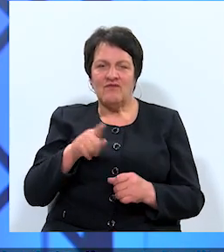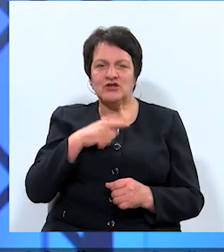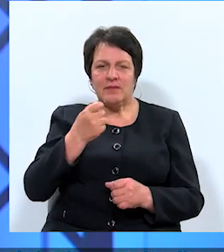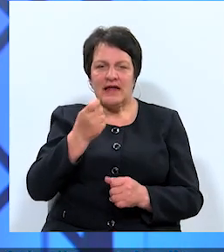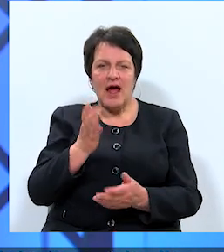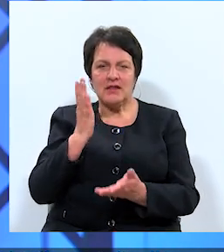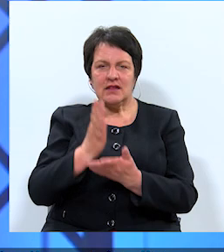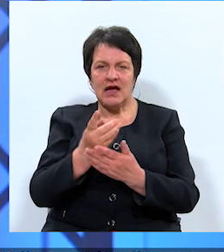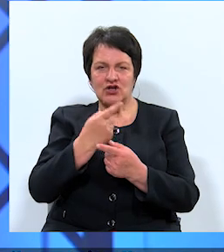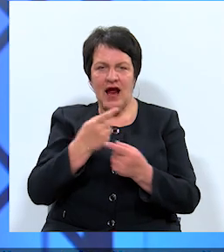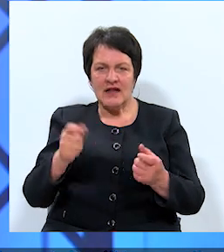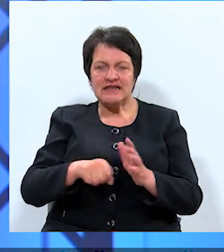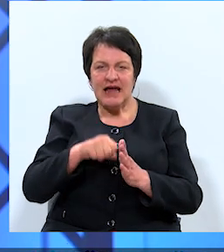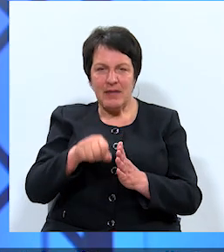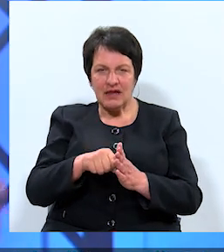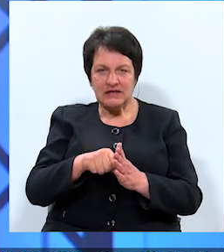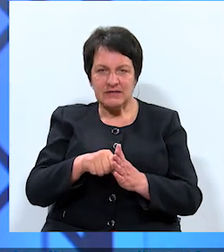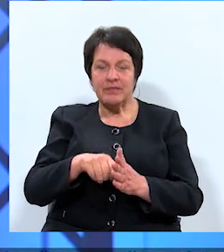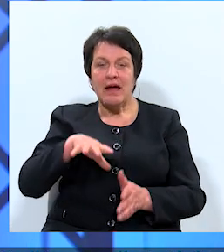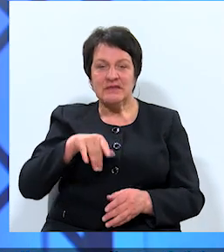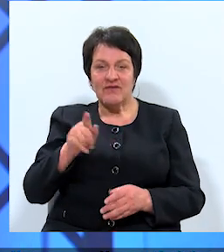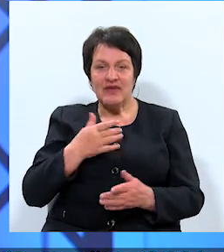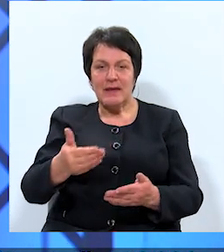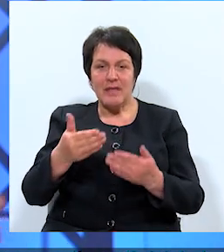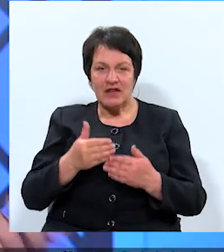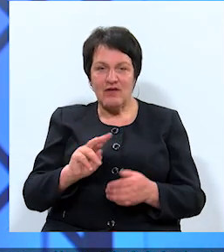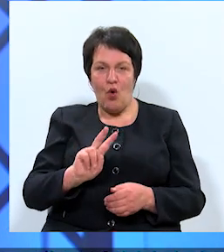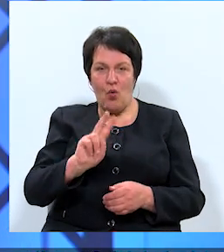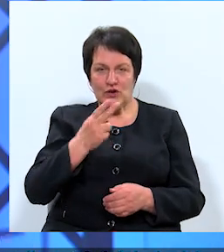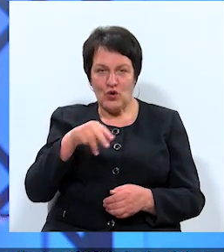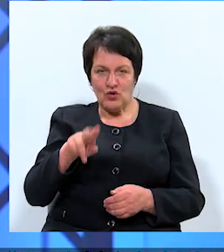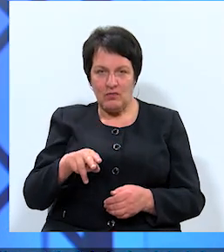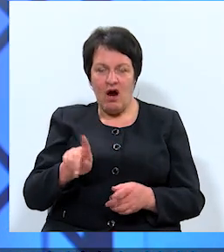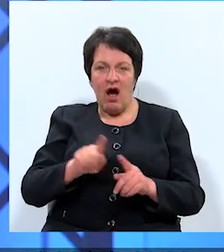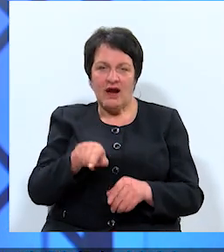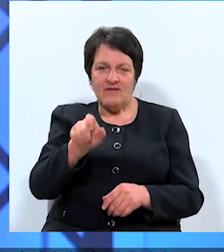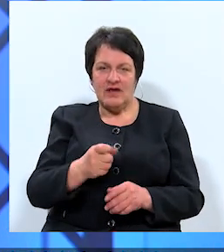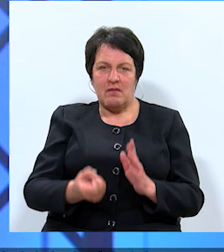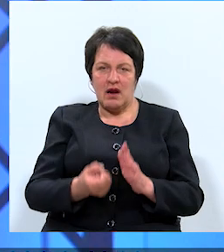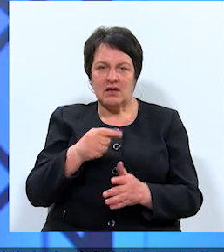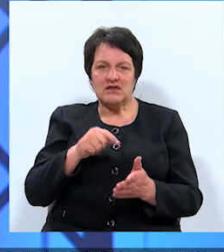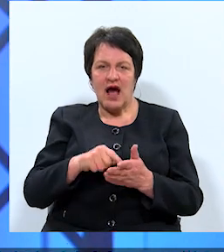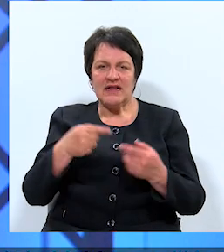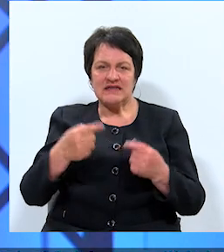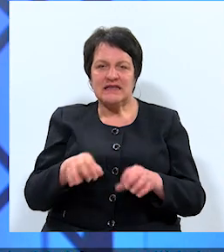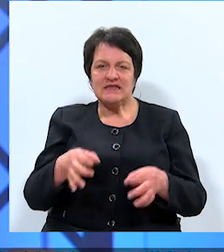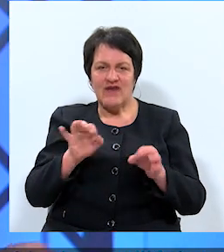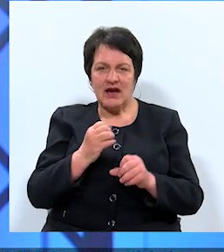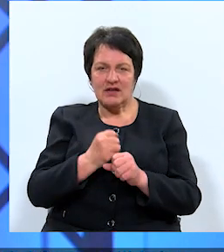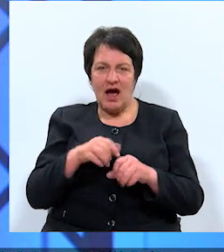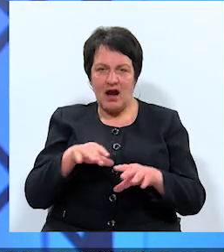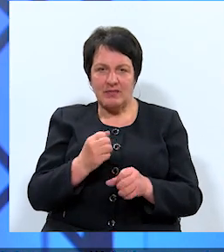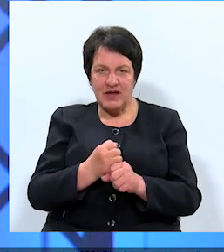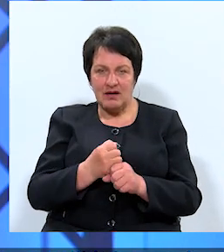tiešraidz debatēs. Tad šī partija piedāvāja savu otro numuru, bet arī viņam radās kādi citi svarīgi darāmi darbi. Nu, ka